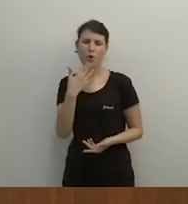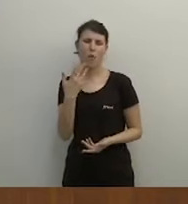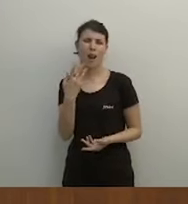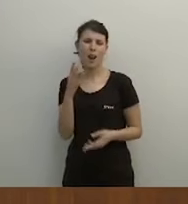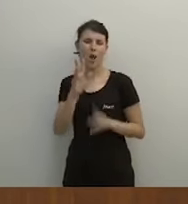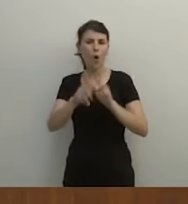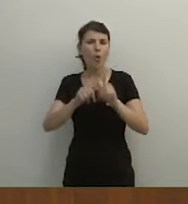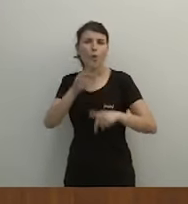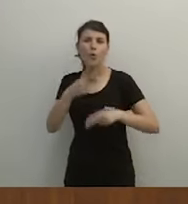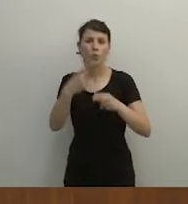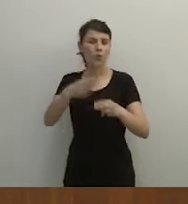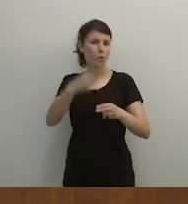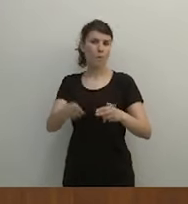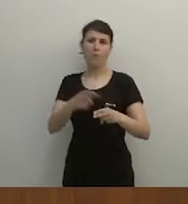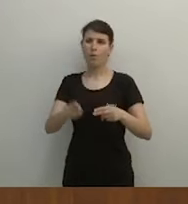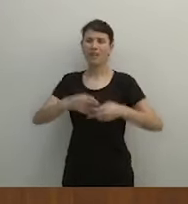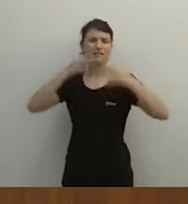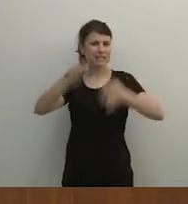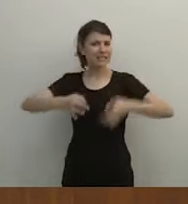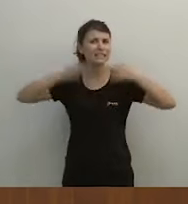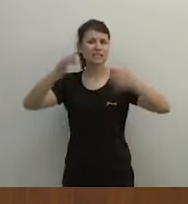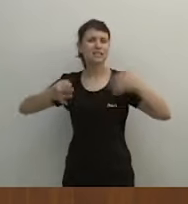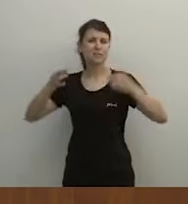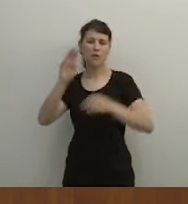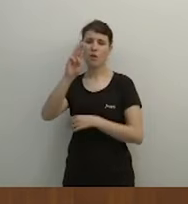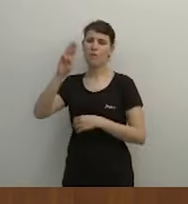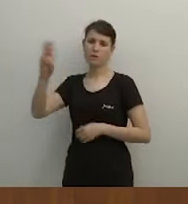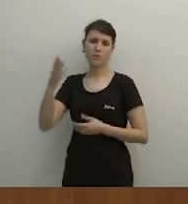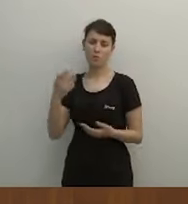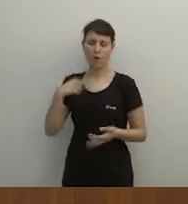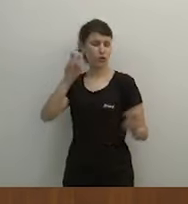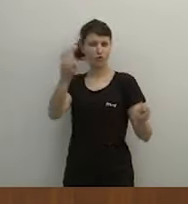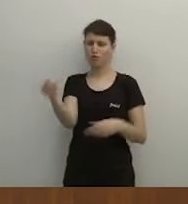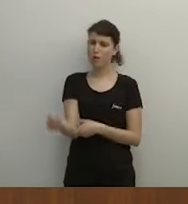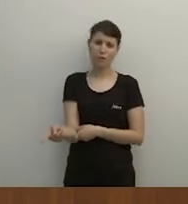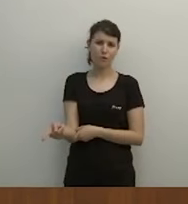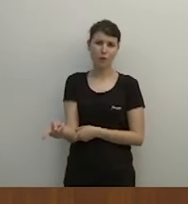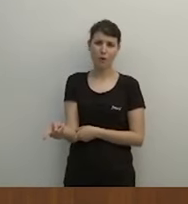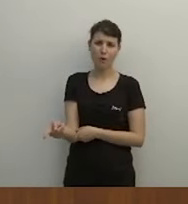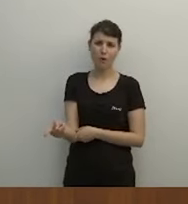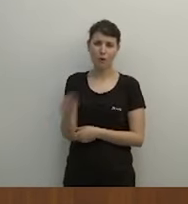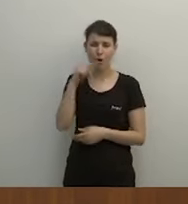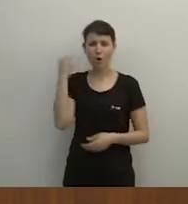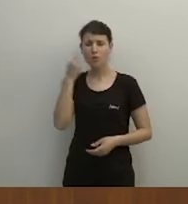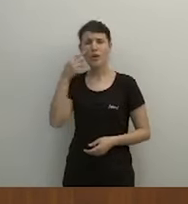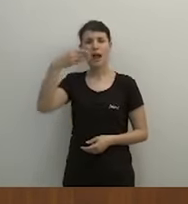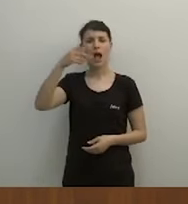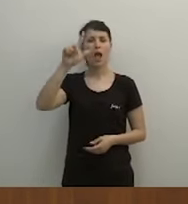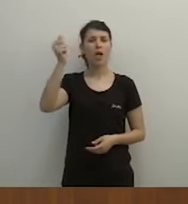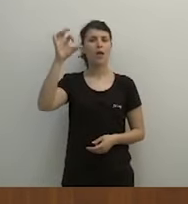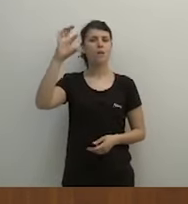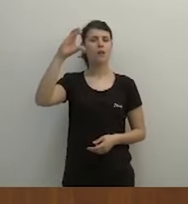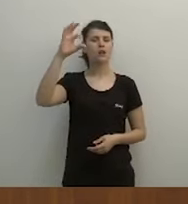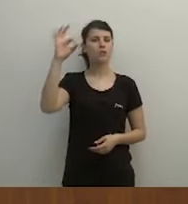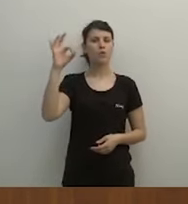car, sempre s'ha pagat car amb el Partit Popular. Res de nou, el son a la reacció de Blasco contra